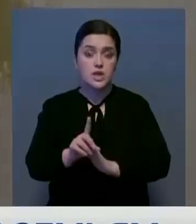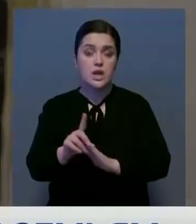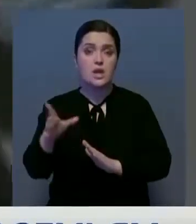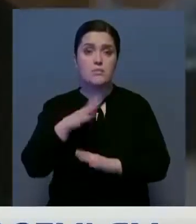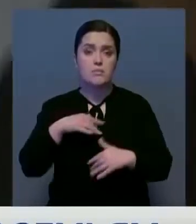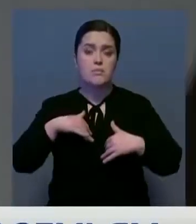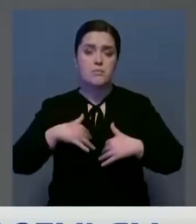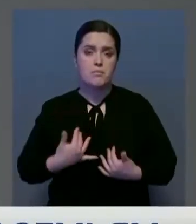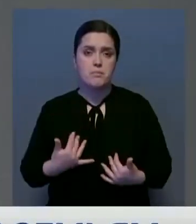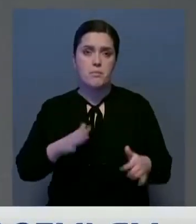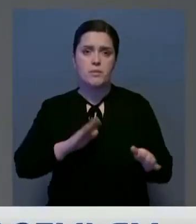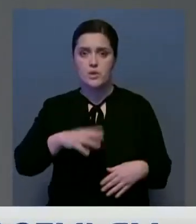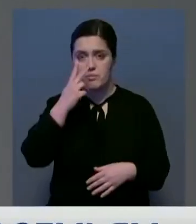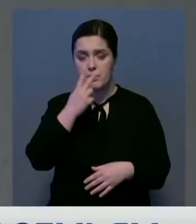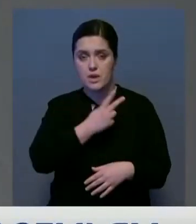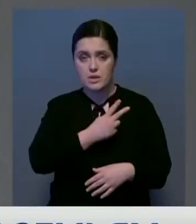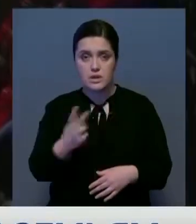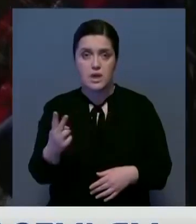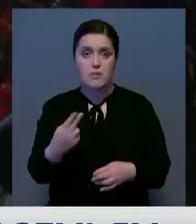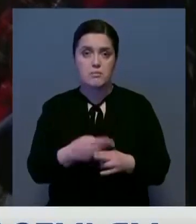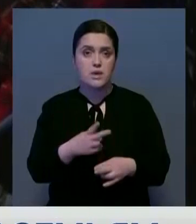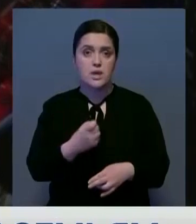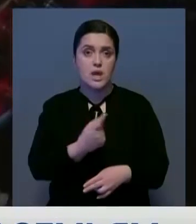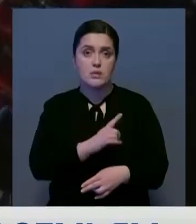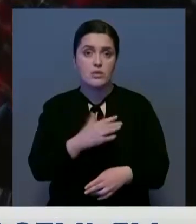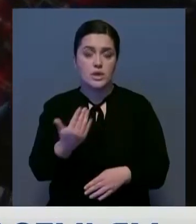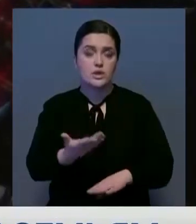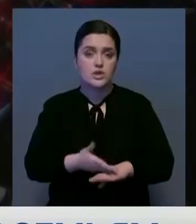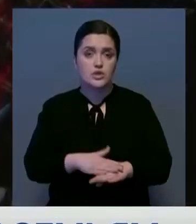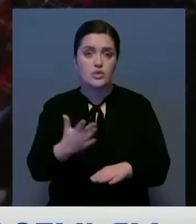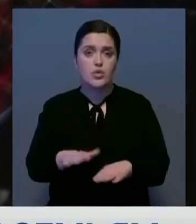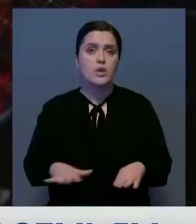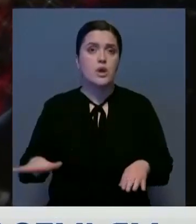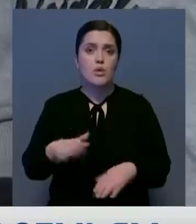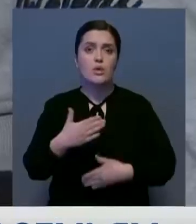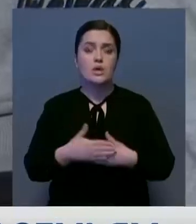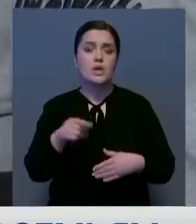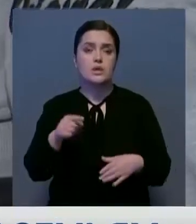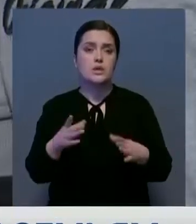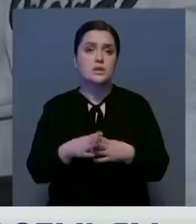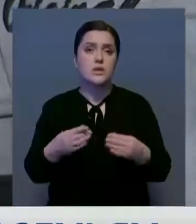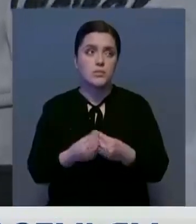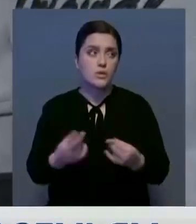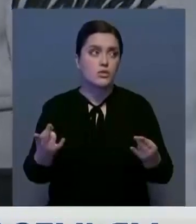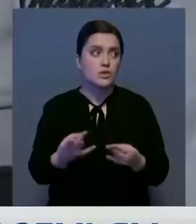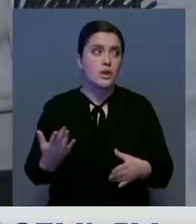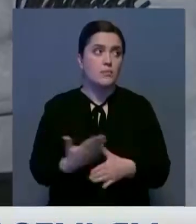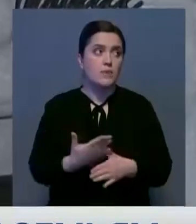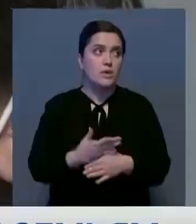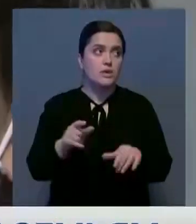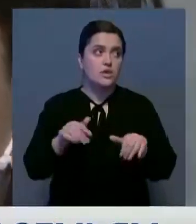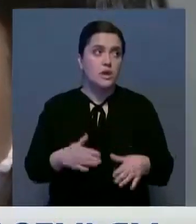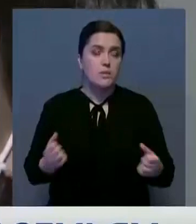оглянулась вокруг, оказалось не одно ей тяжело. В ее районе около тысячи семей нуждались в помощи. Шинар решила поддержать их и